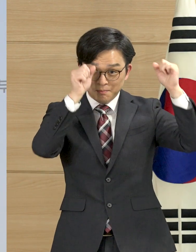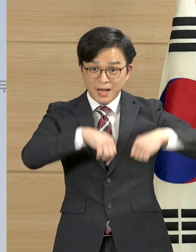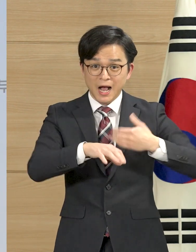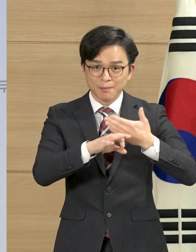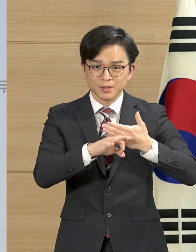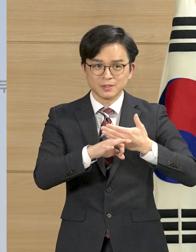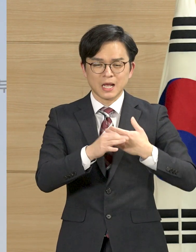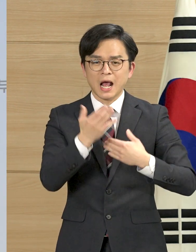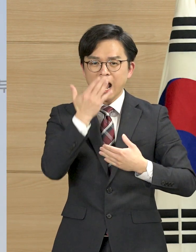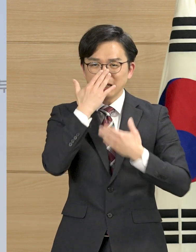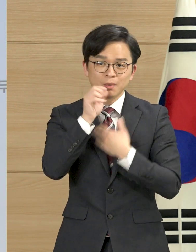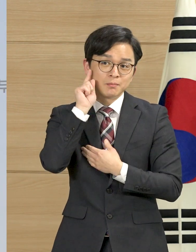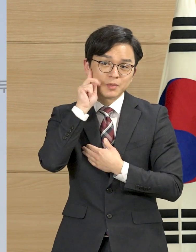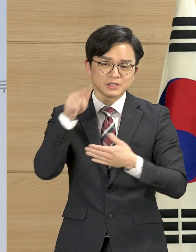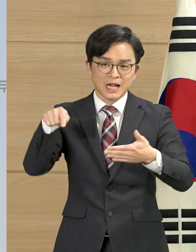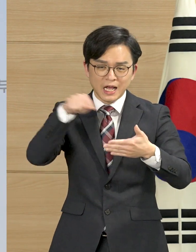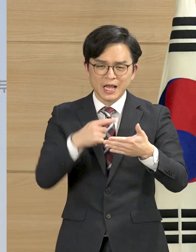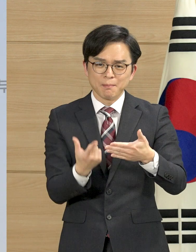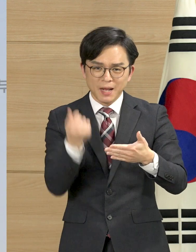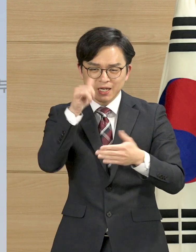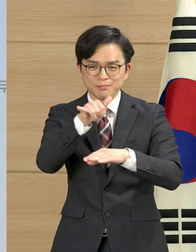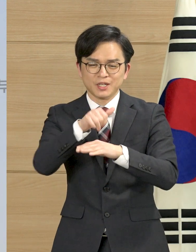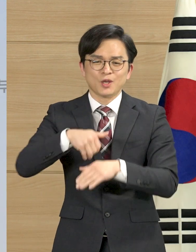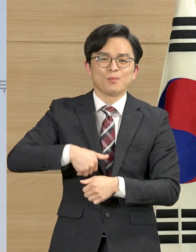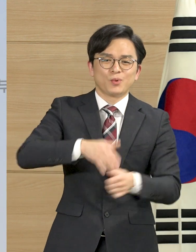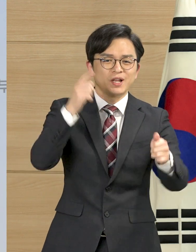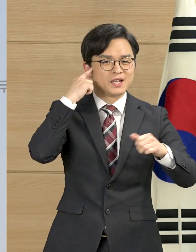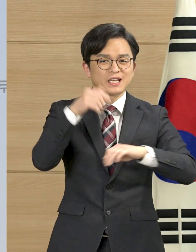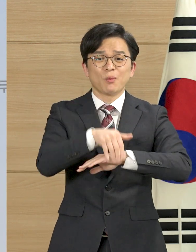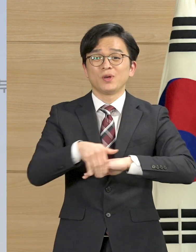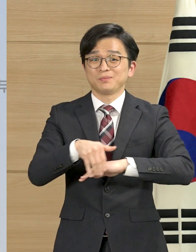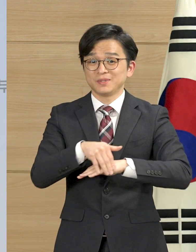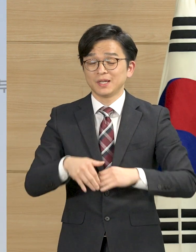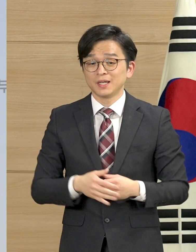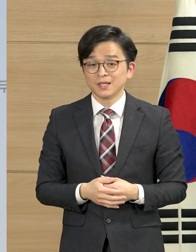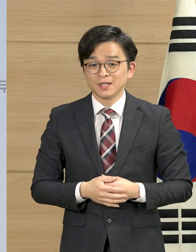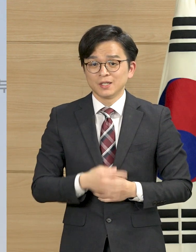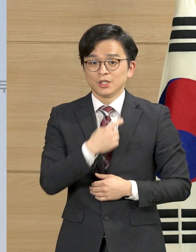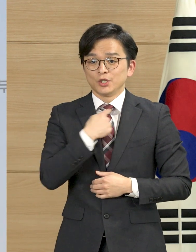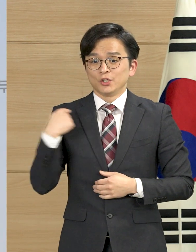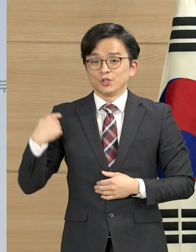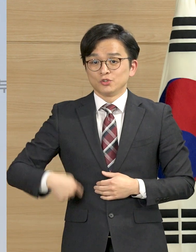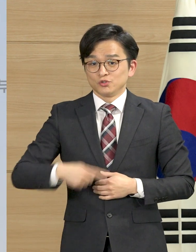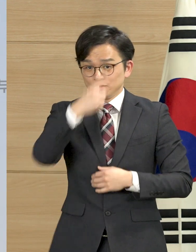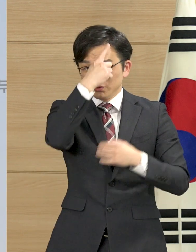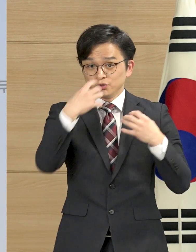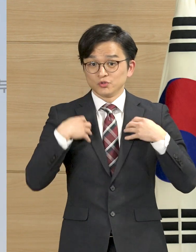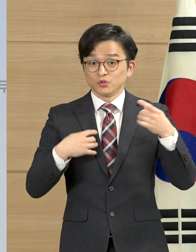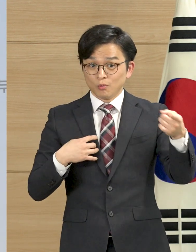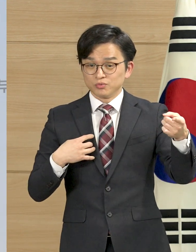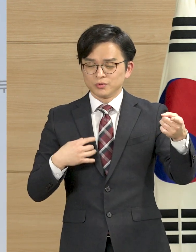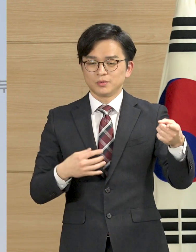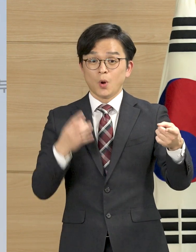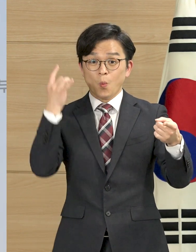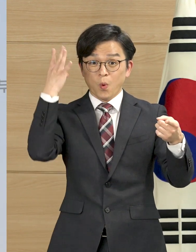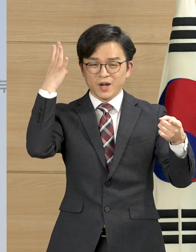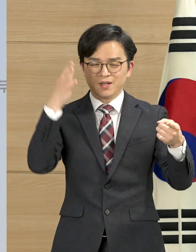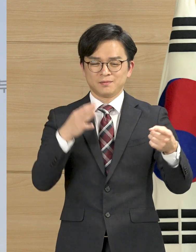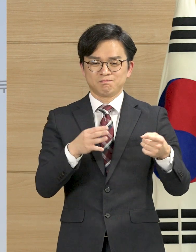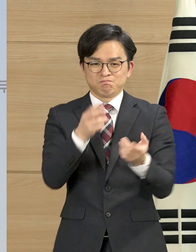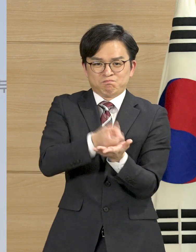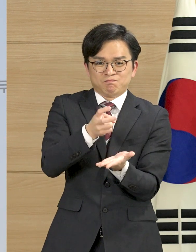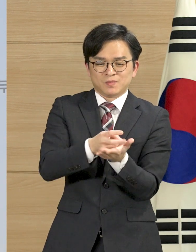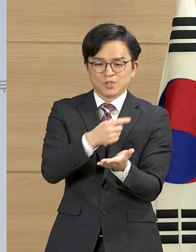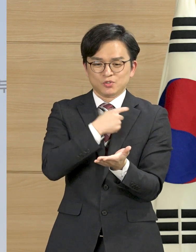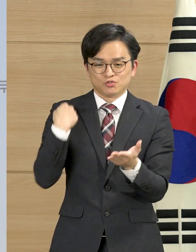가급적 빠른 시일 내에 우한으로 출발할 계획입니다. 중국 정부는 당초 중국인